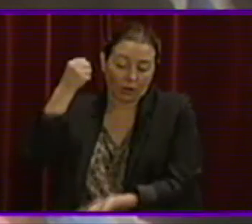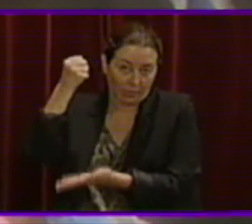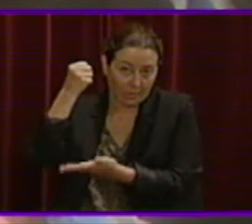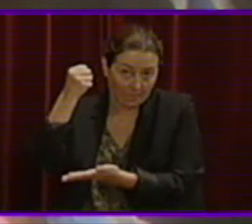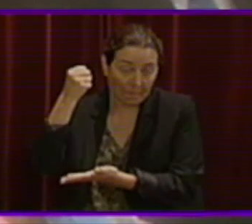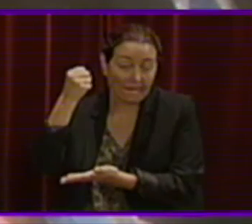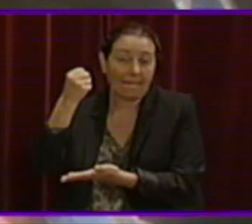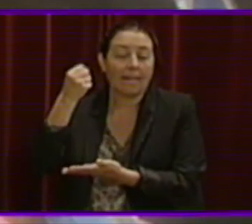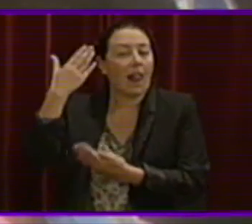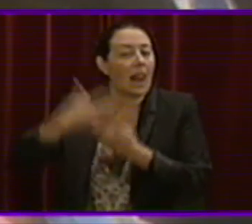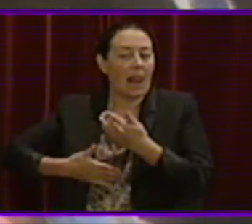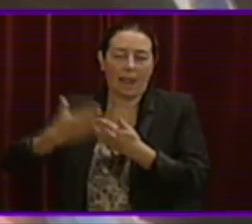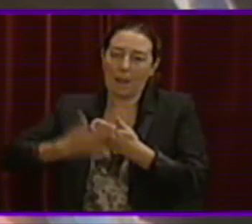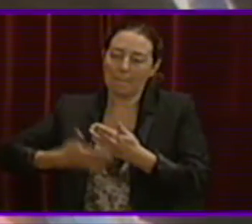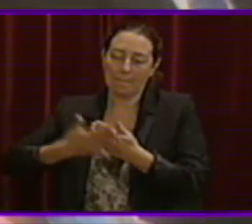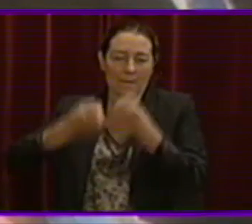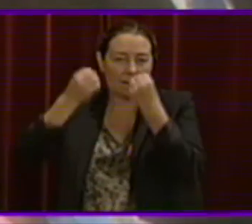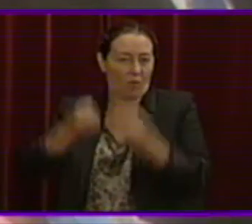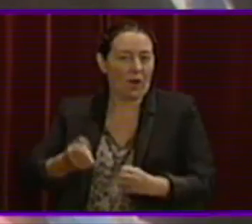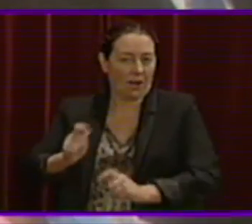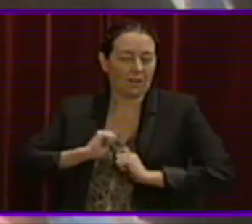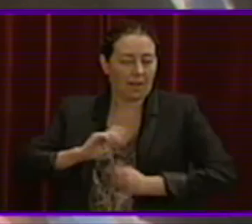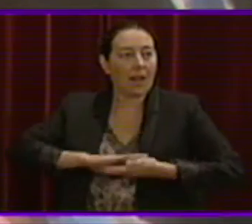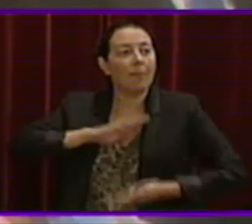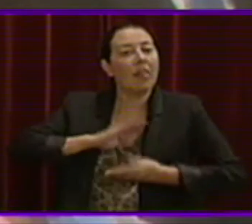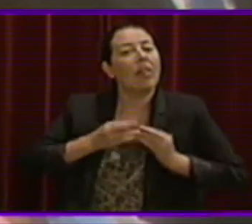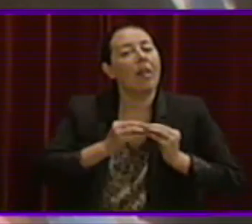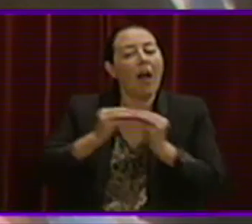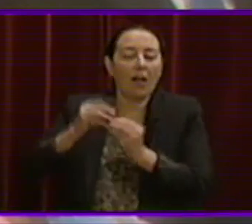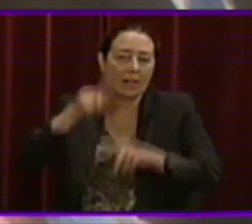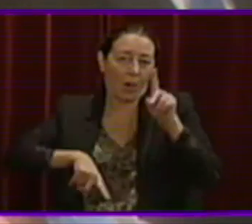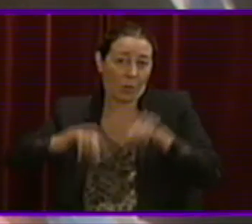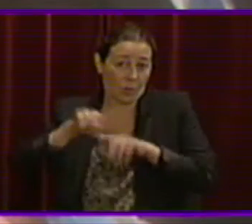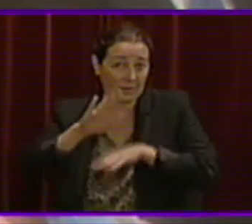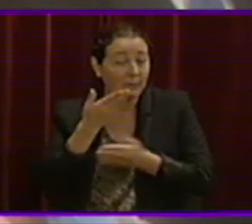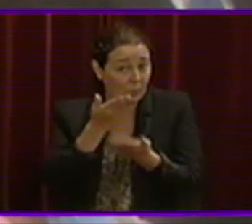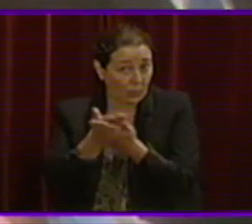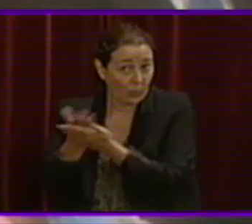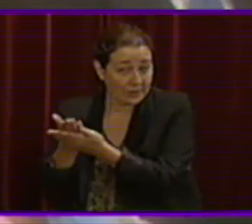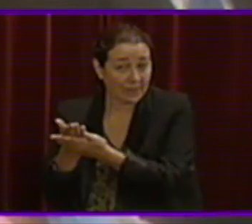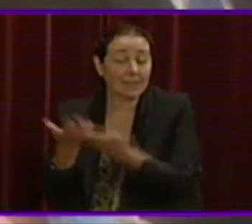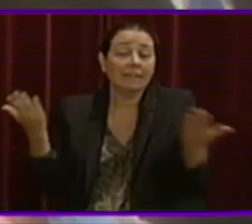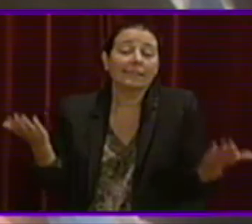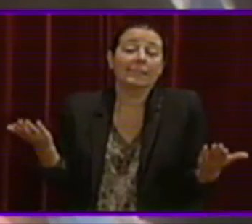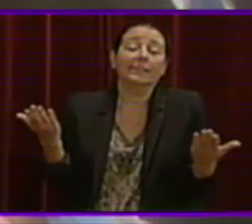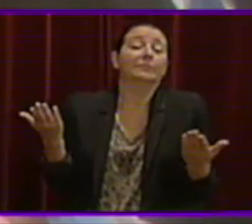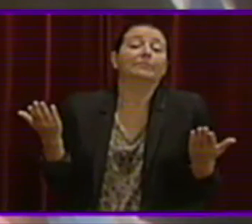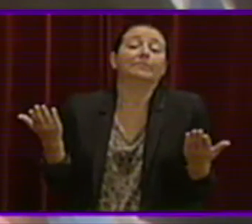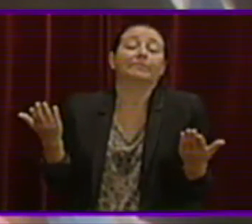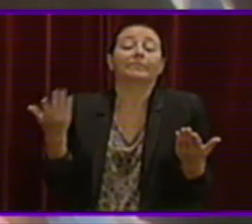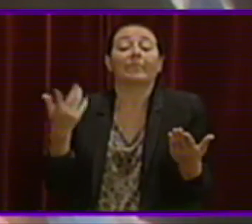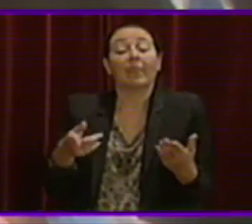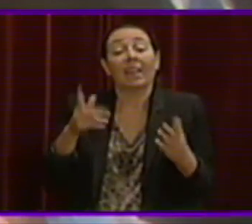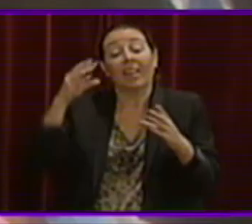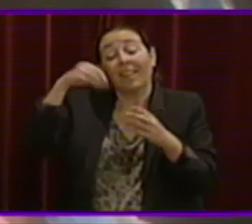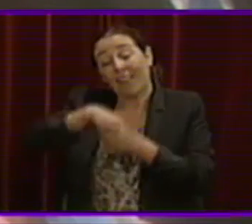i que limiten clarament la capacitat d'execució de segons quines propostes. Per tant, dins